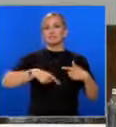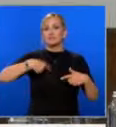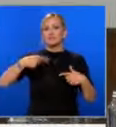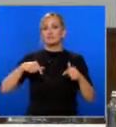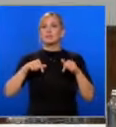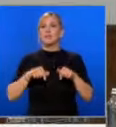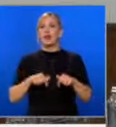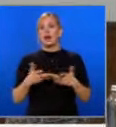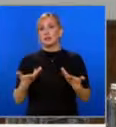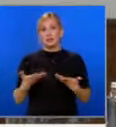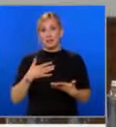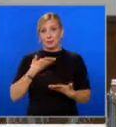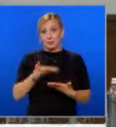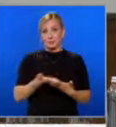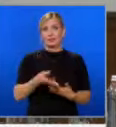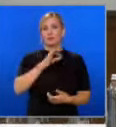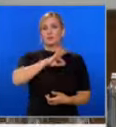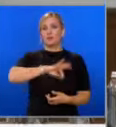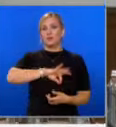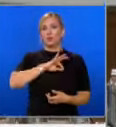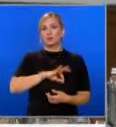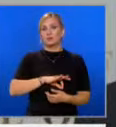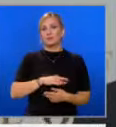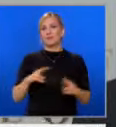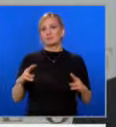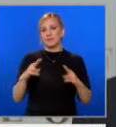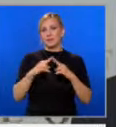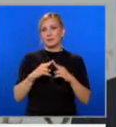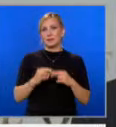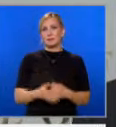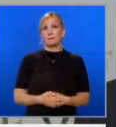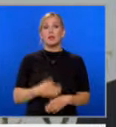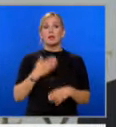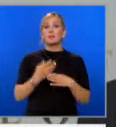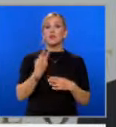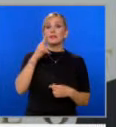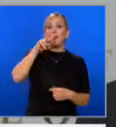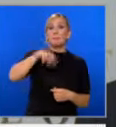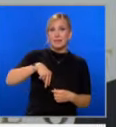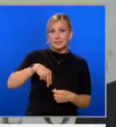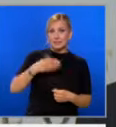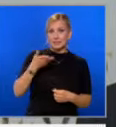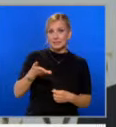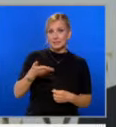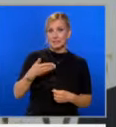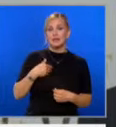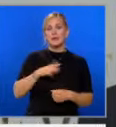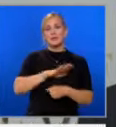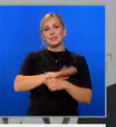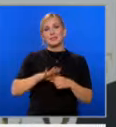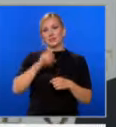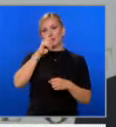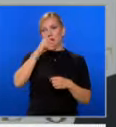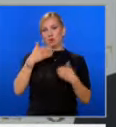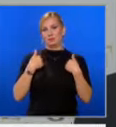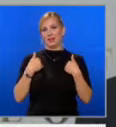пакамо ли да постигне вече, да стигне върха. През последните два месеца ми изпълнихте с гордост и